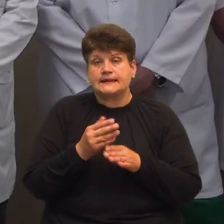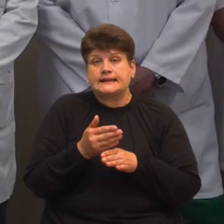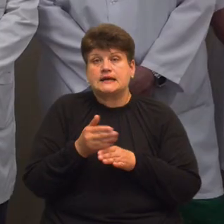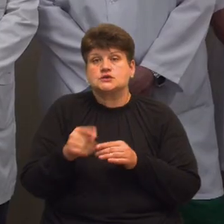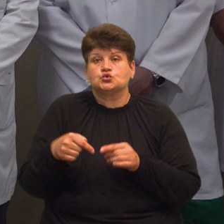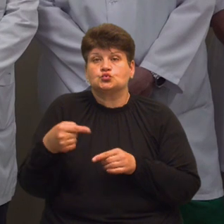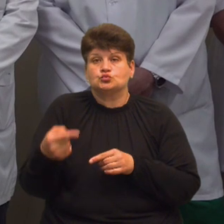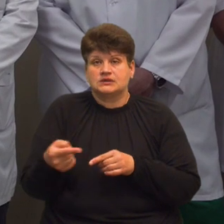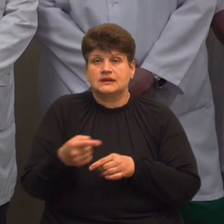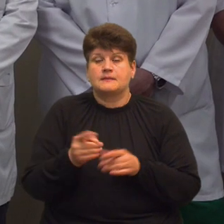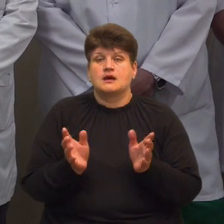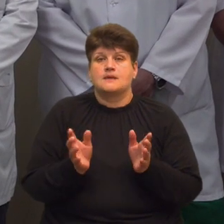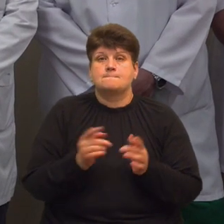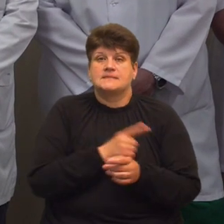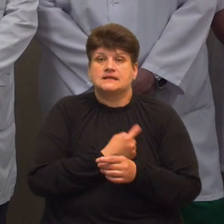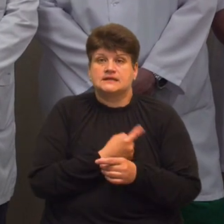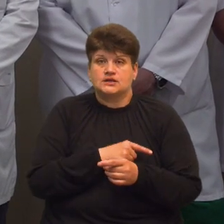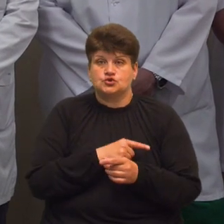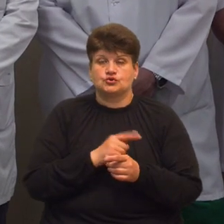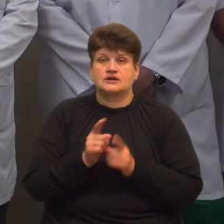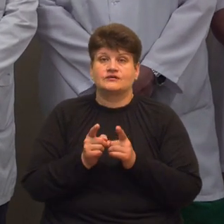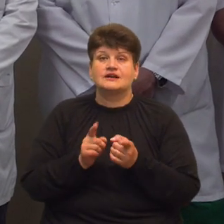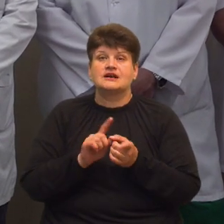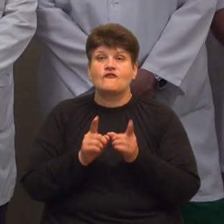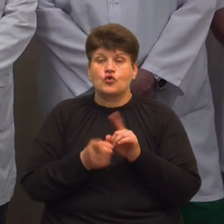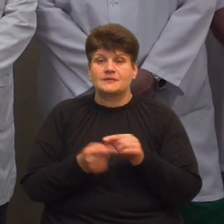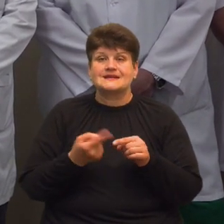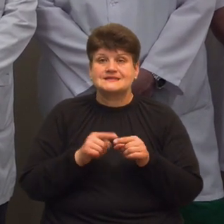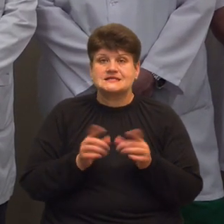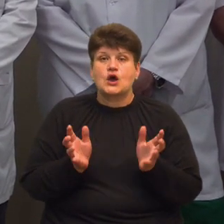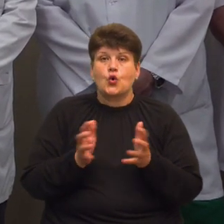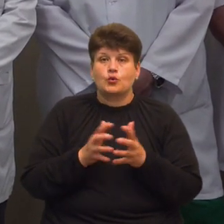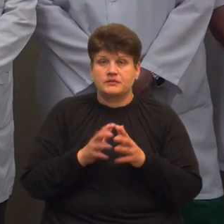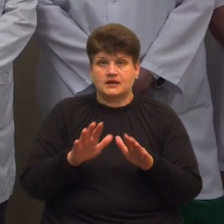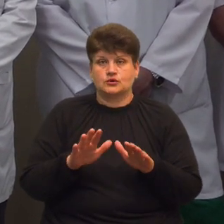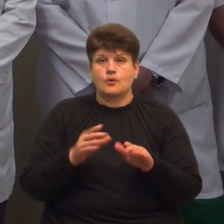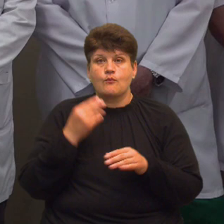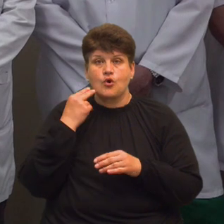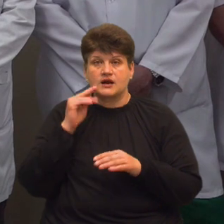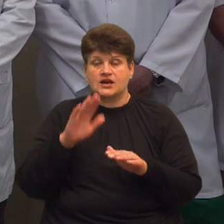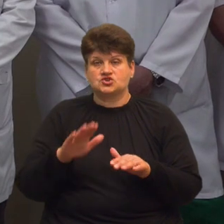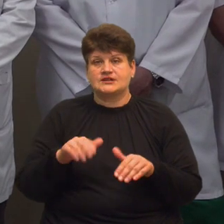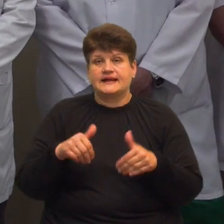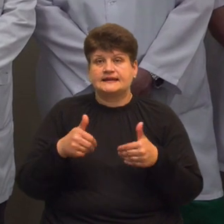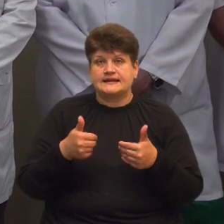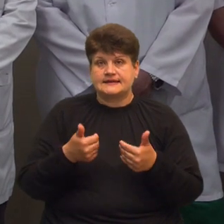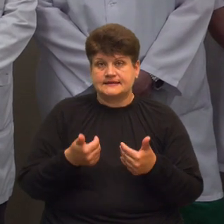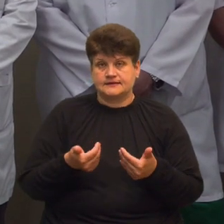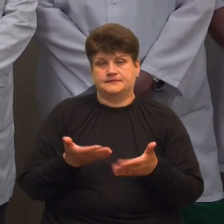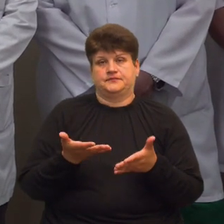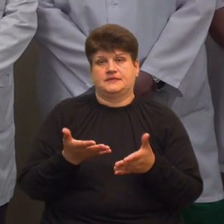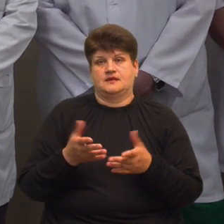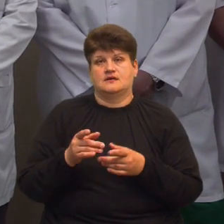Це об'єднання покращить надання неонатальної допомоги і в першу чергу глибоко